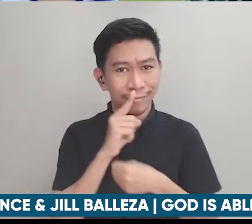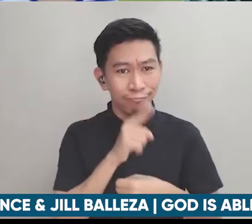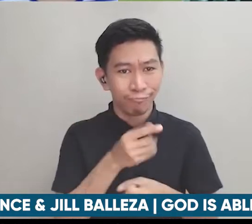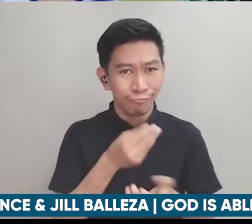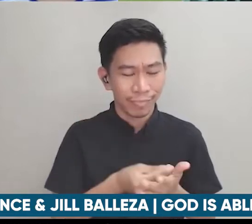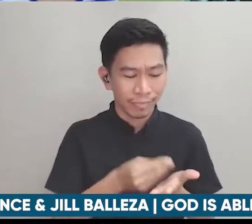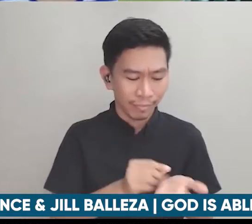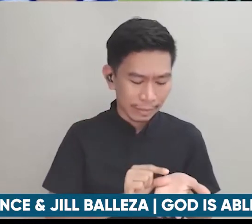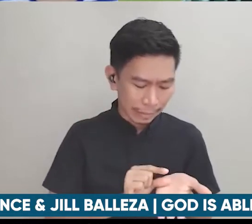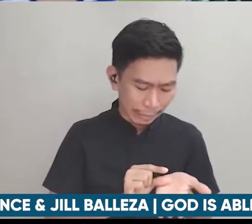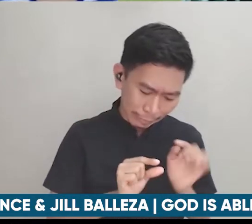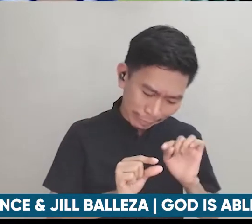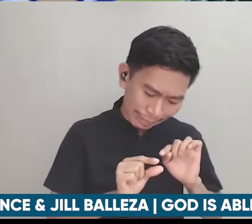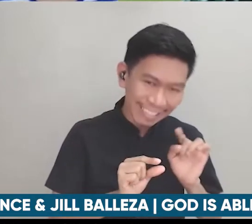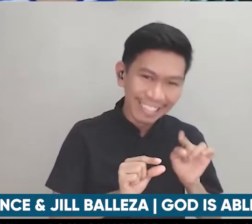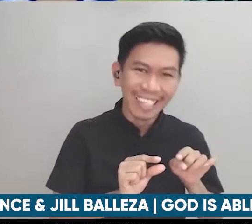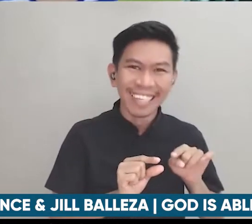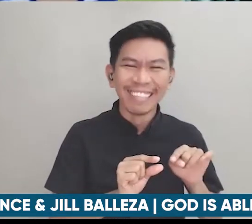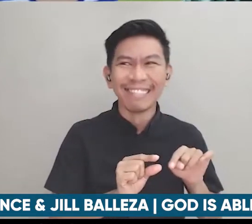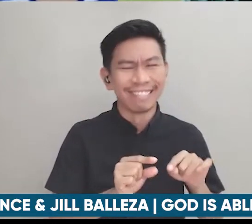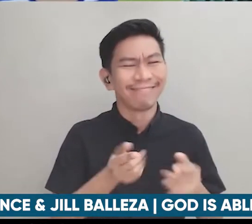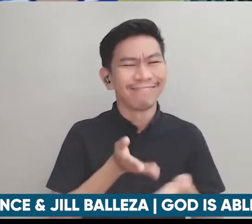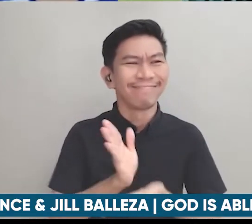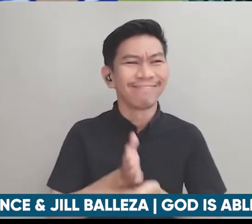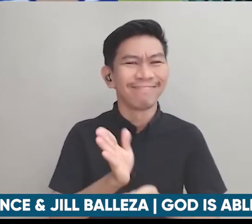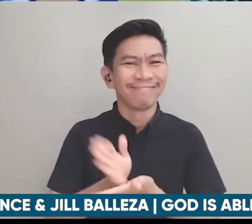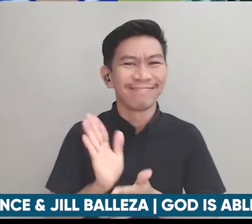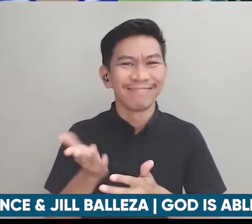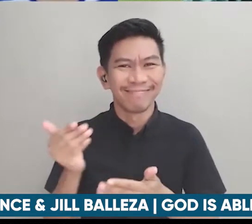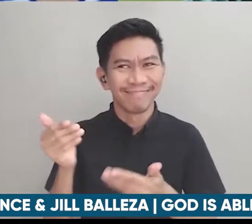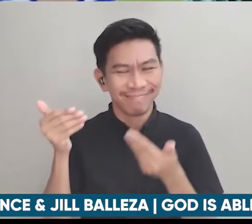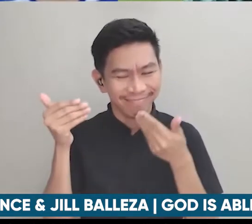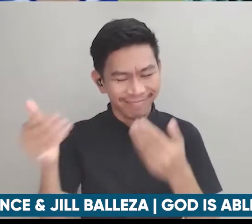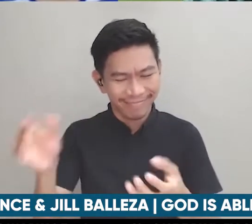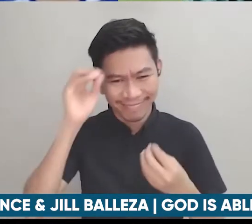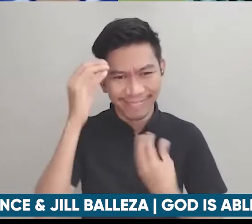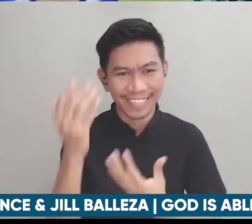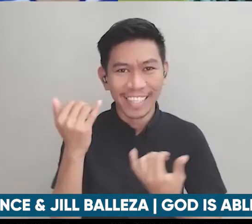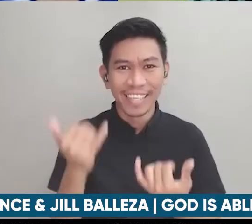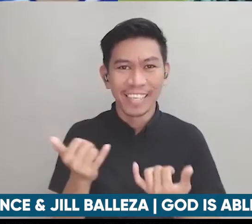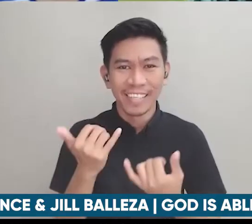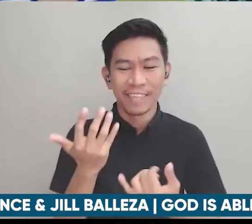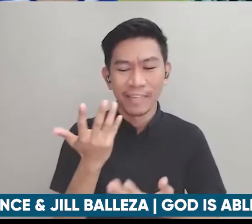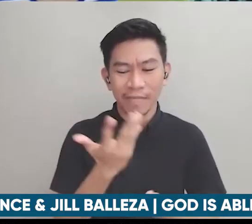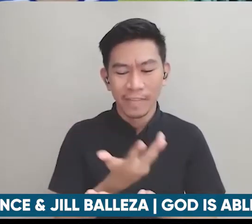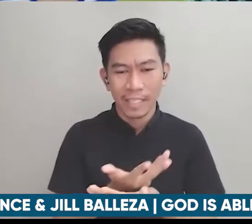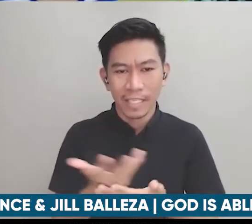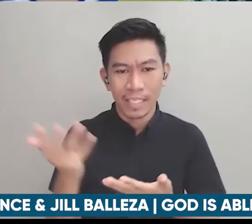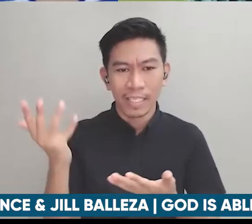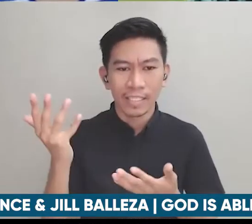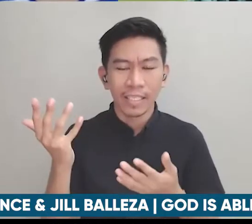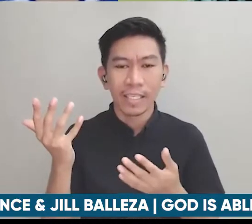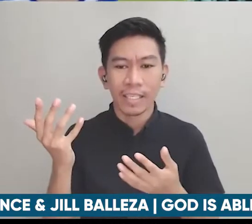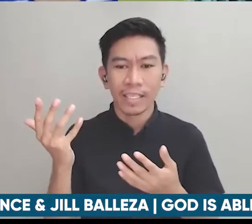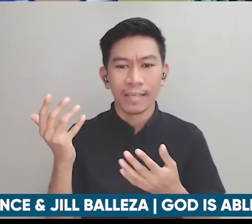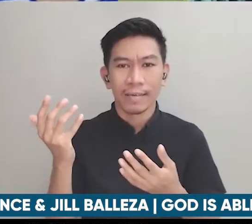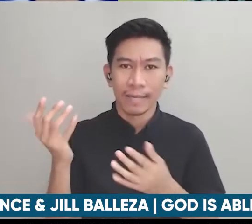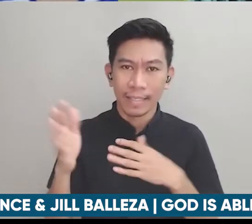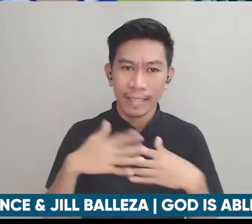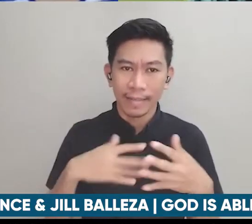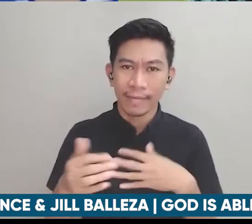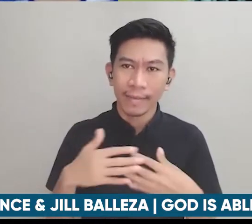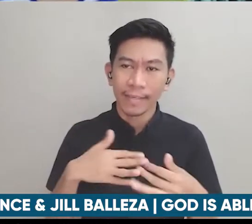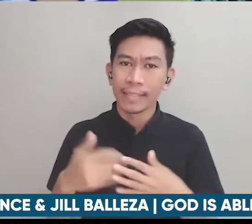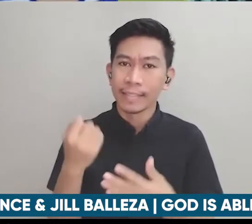sunod lang kami and then tuloy-tuloy na ngayon nasa fifth week na kami na yung sinisweldo namin na dumadating every